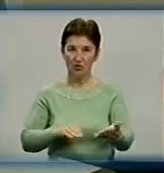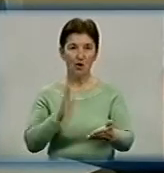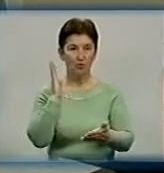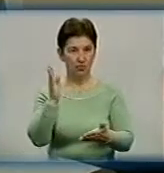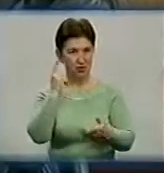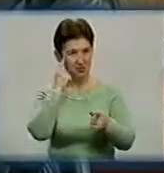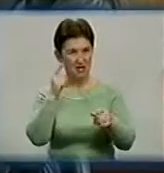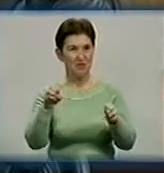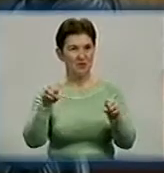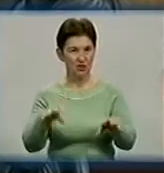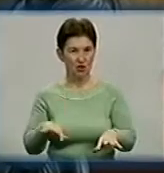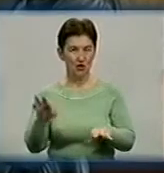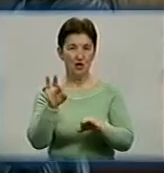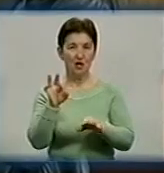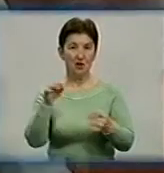рішення згласно законодавчі.